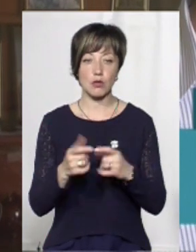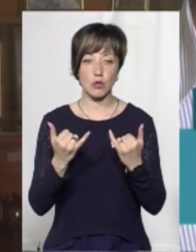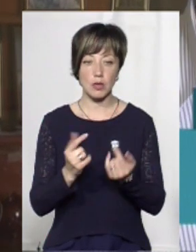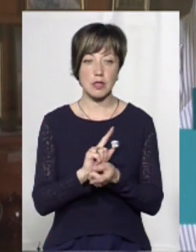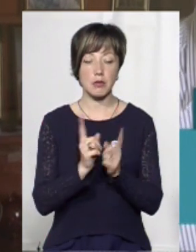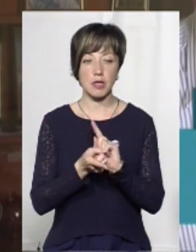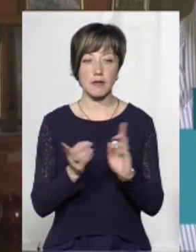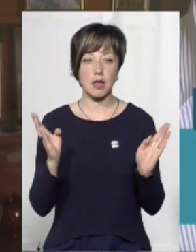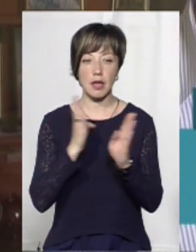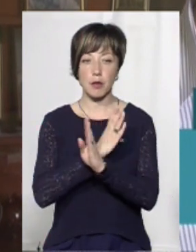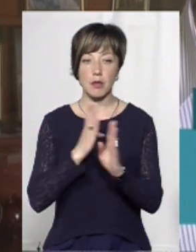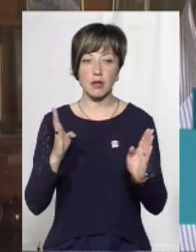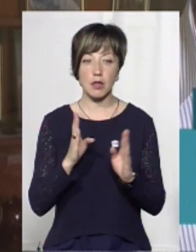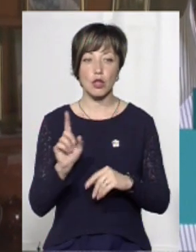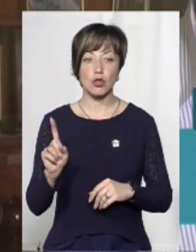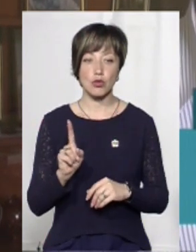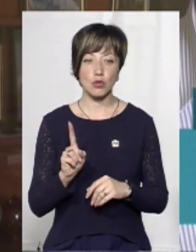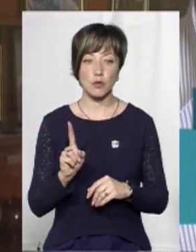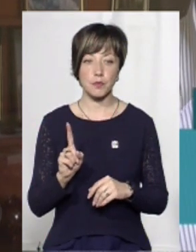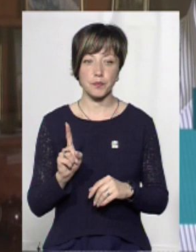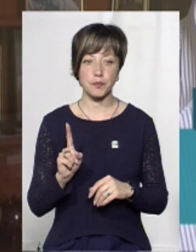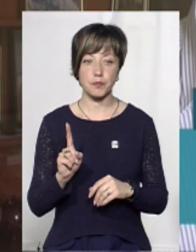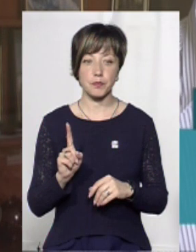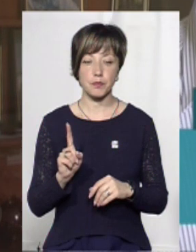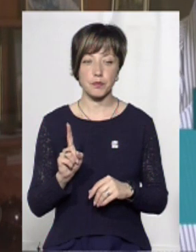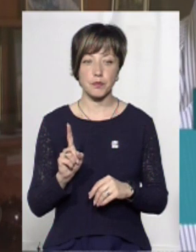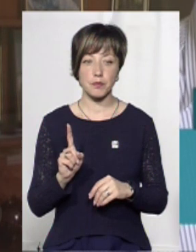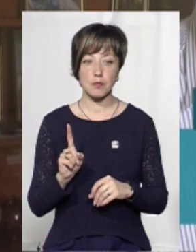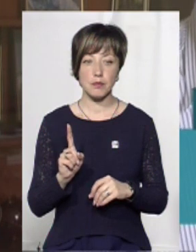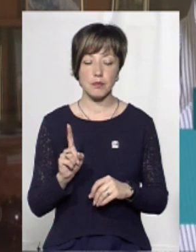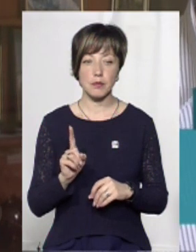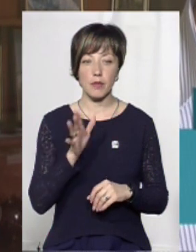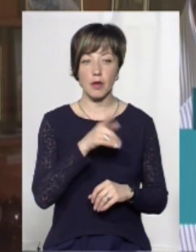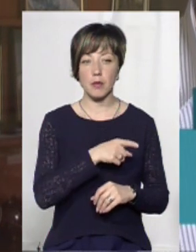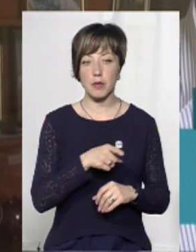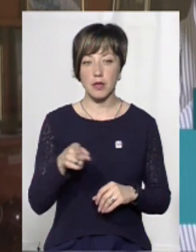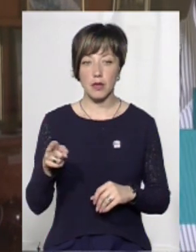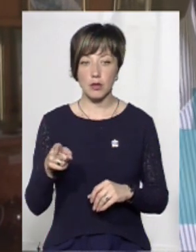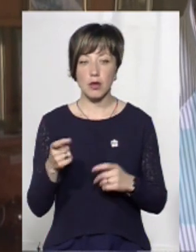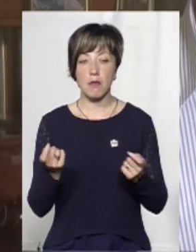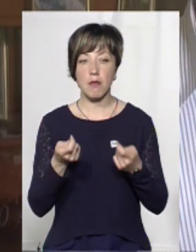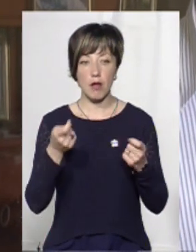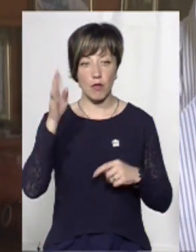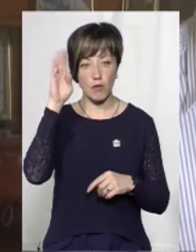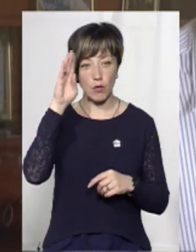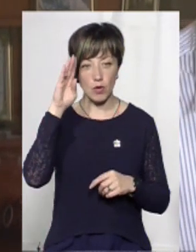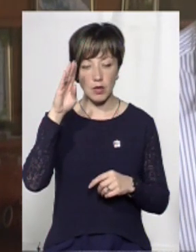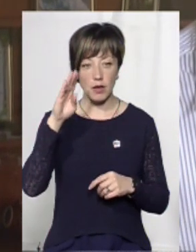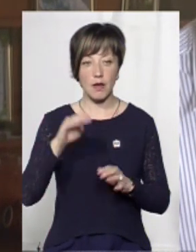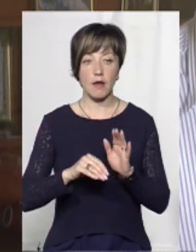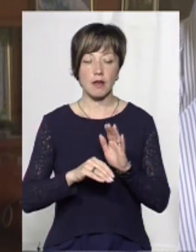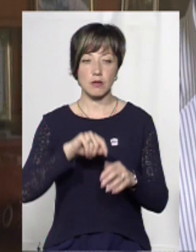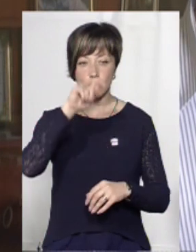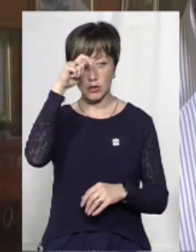змінився клімат, що періоди маловодя, періоди високих